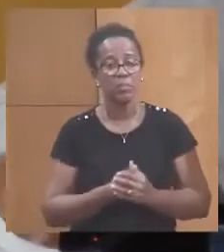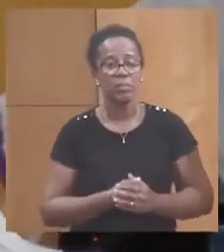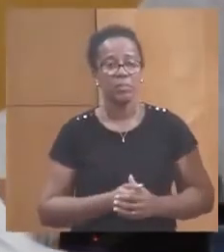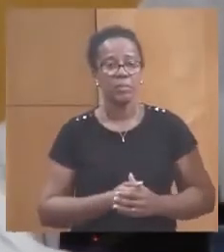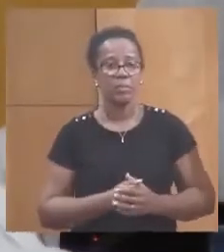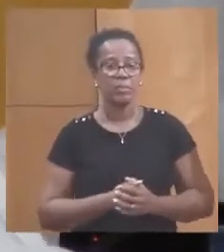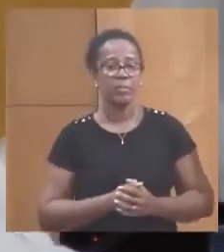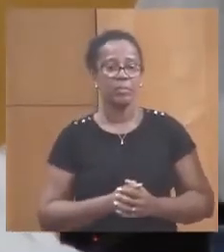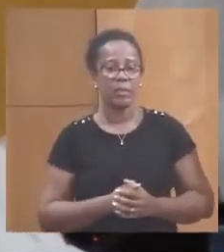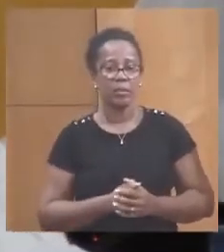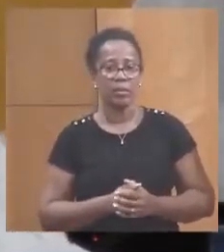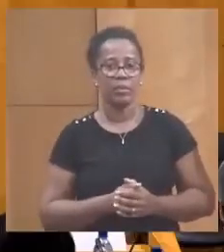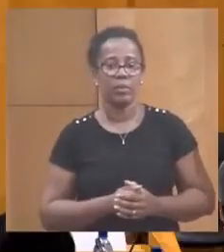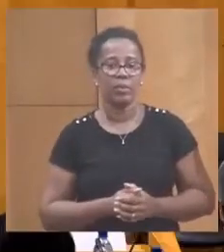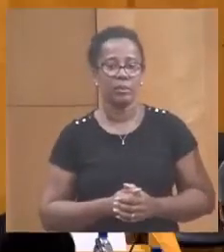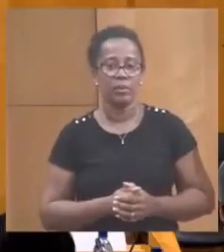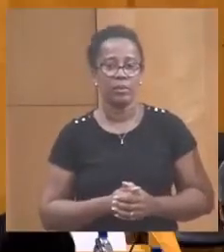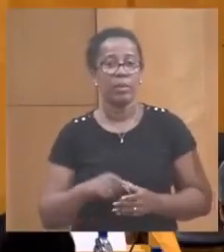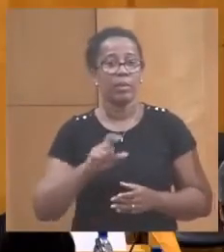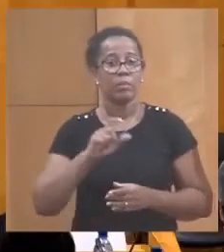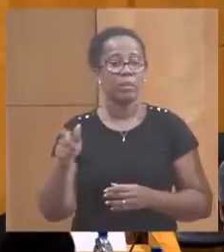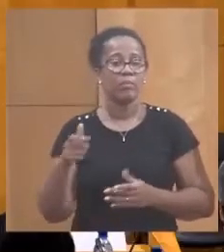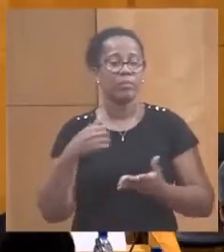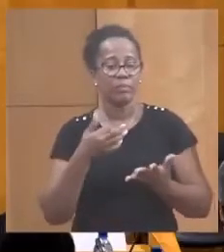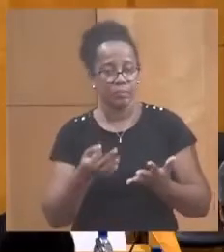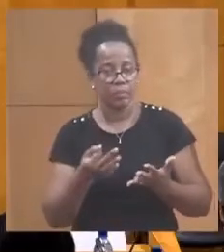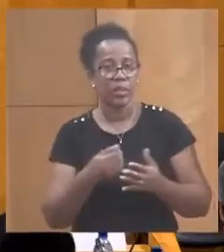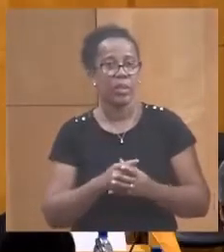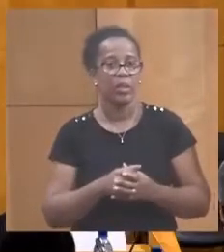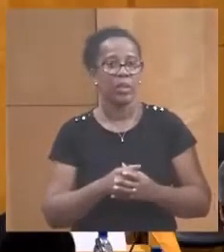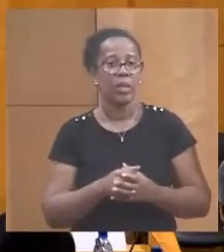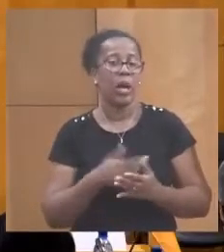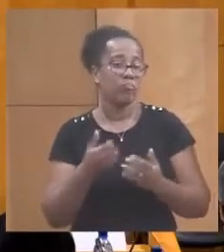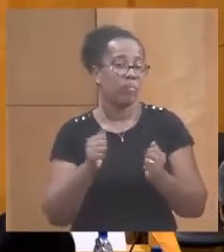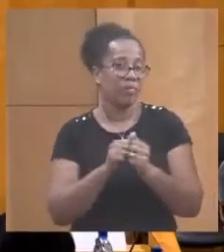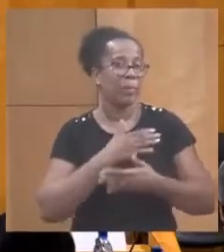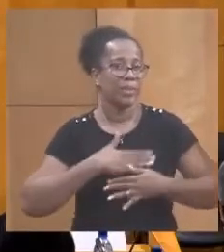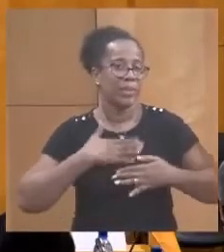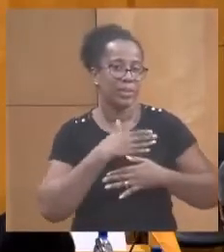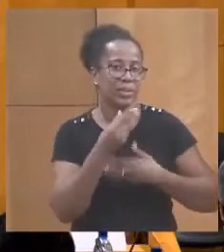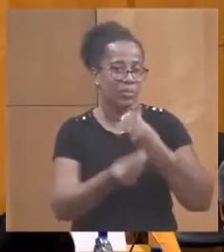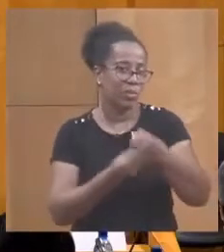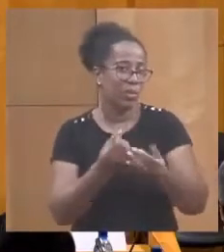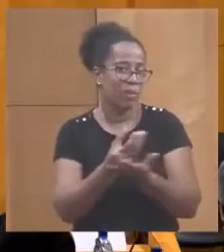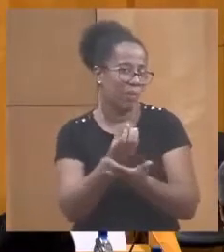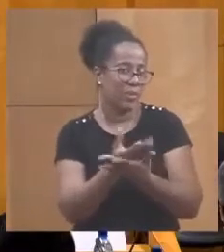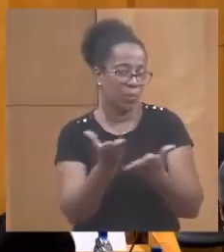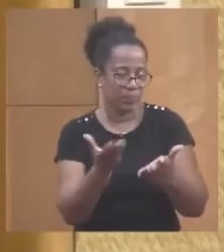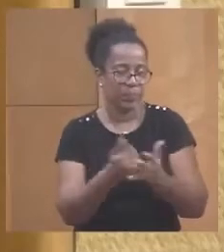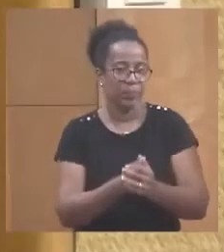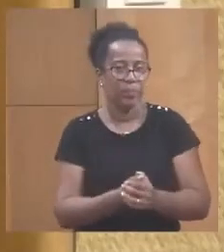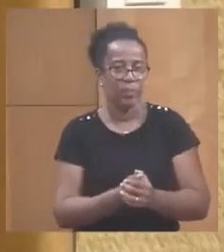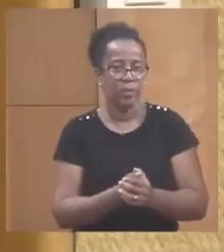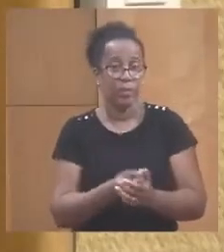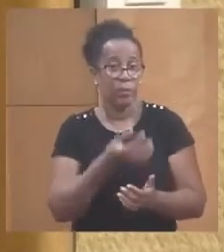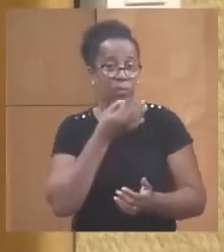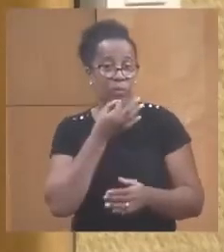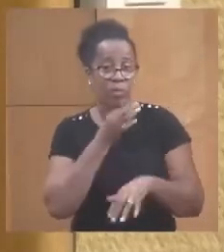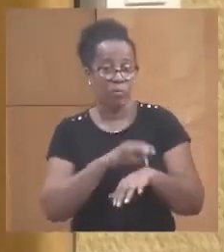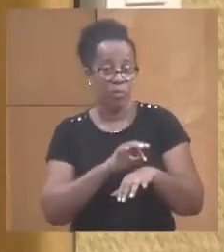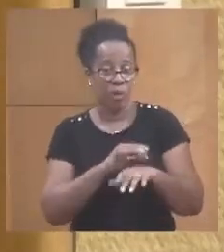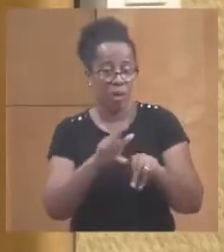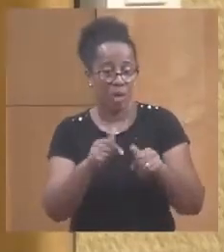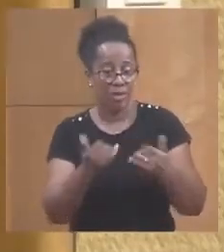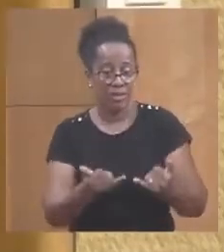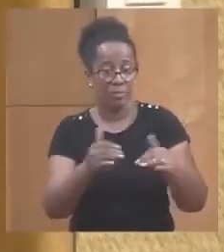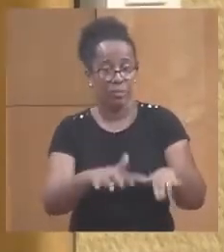je passe la parole aux... C'est avec plaisir que je vais porter les informations aux collègues. C'est l'occasion que je vous donnée en plein